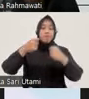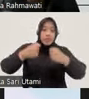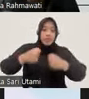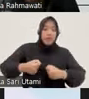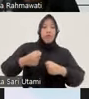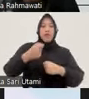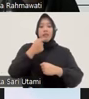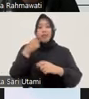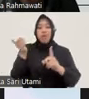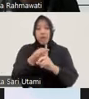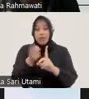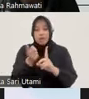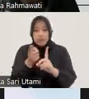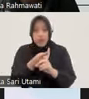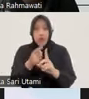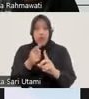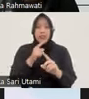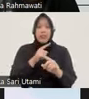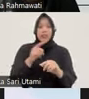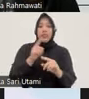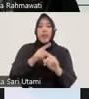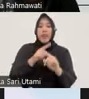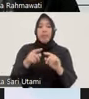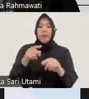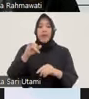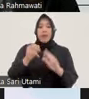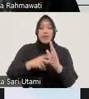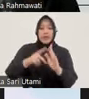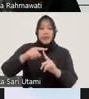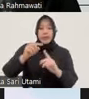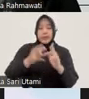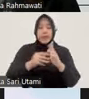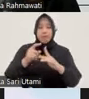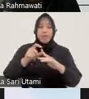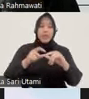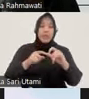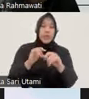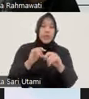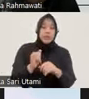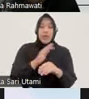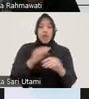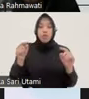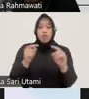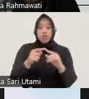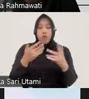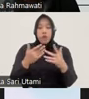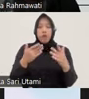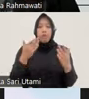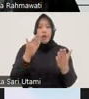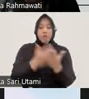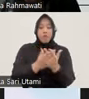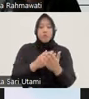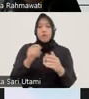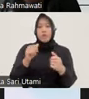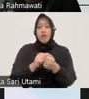paksaan tanpa intimidasi lalu kemudian dia tidak hanya bertujuan untuk menghentikan perkara jadi itu